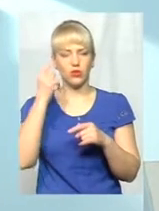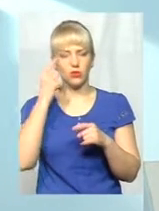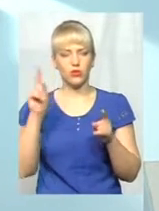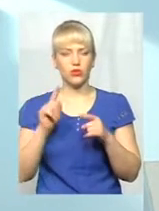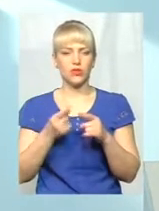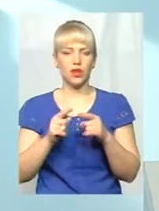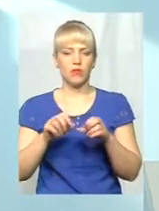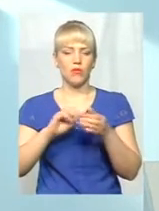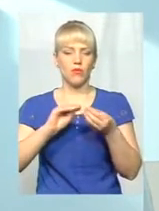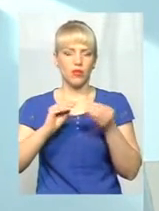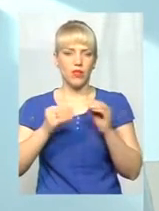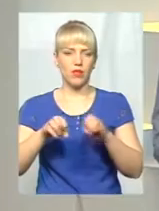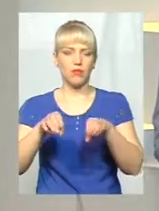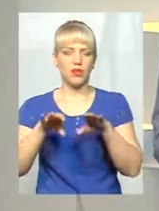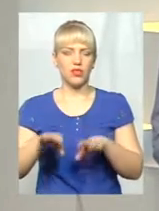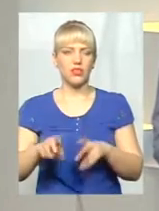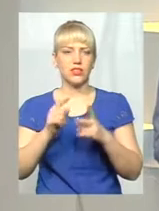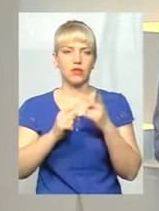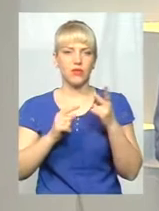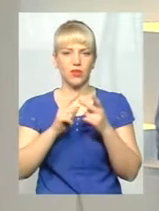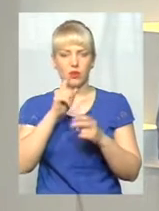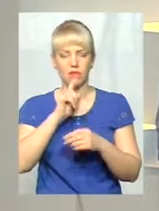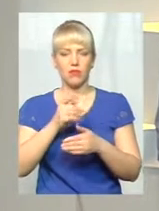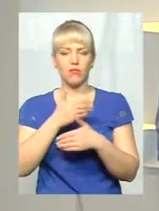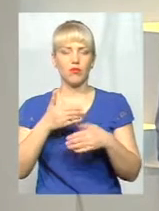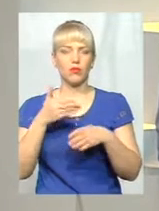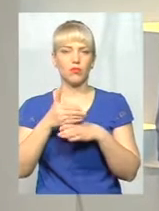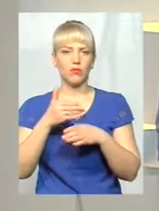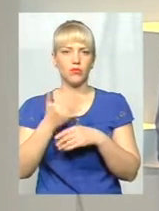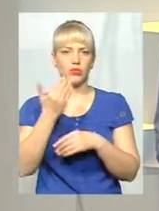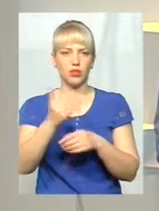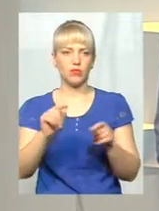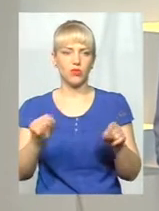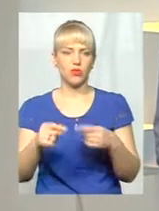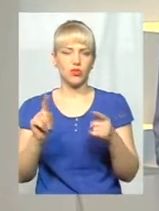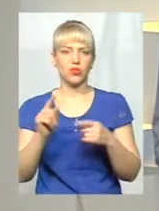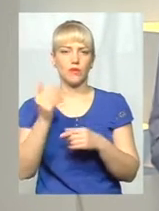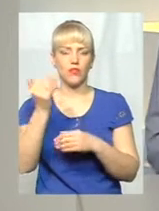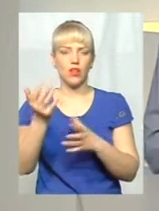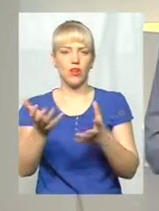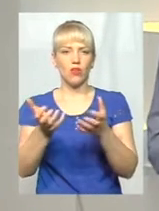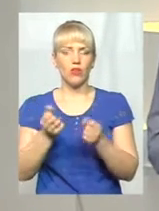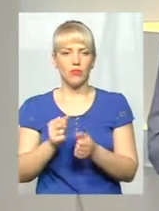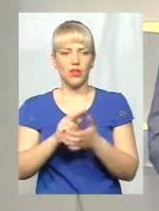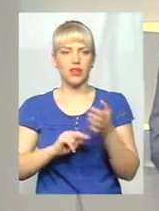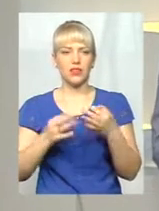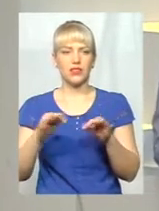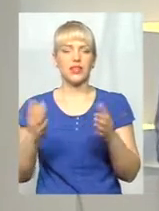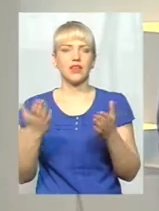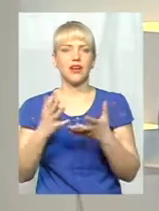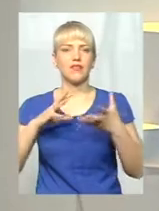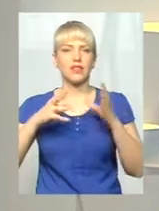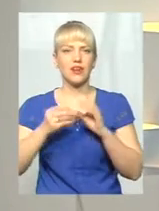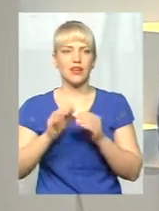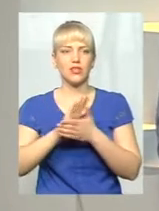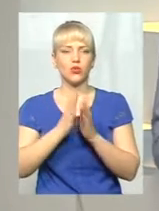місяць-півтора, це буде віршена проблема. Ми допоможемо їм організувати, щоб вони отримали ліцензію. А загалом, яка ситуація із комп'ютерним забезпеченням,